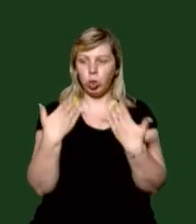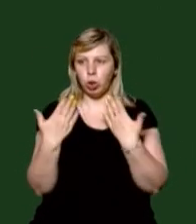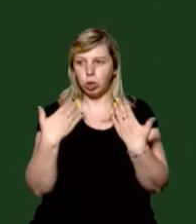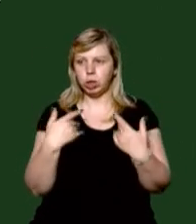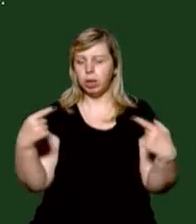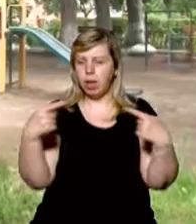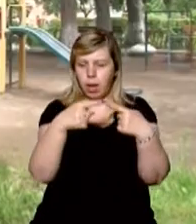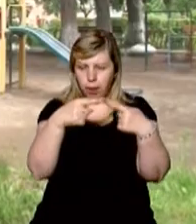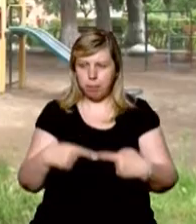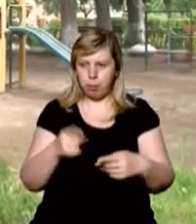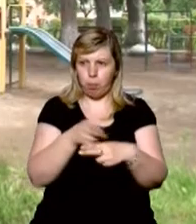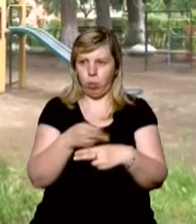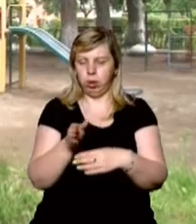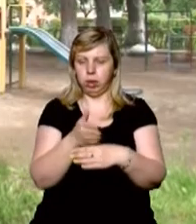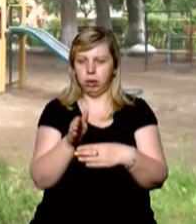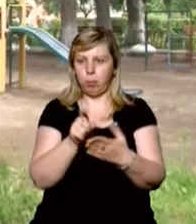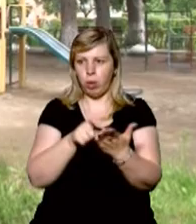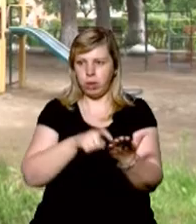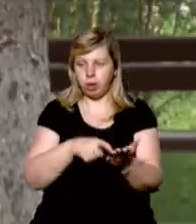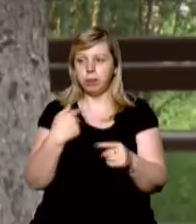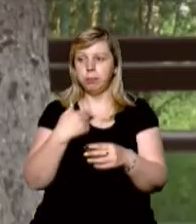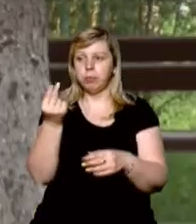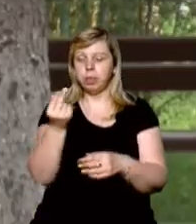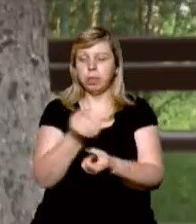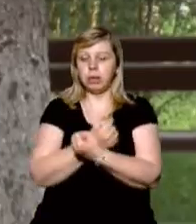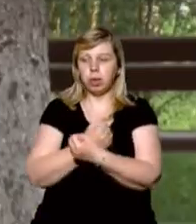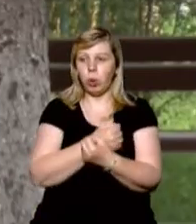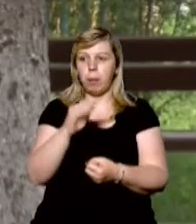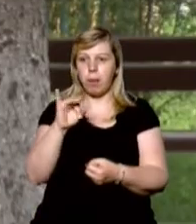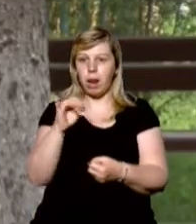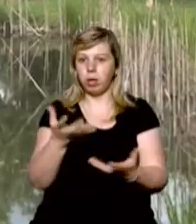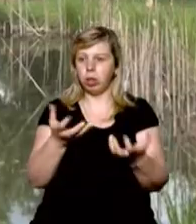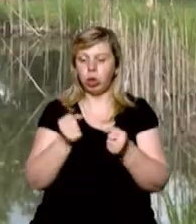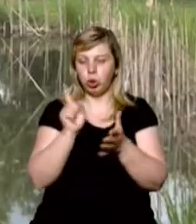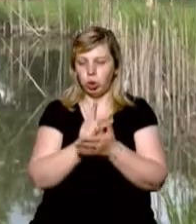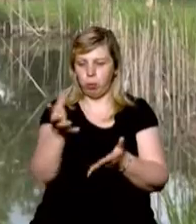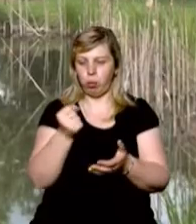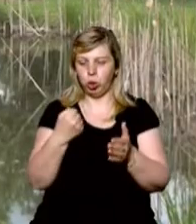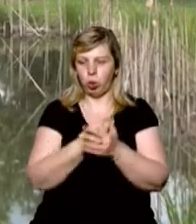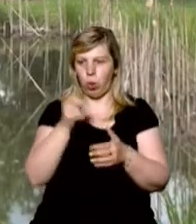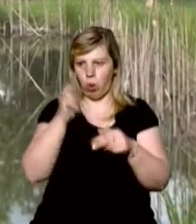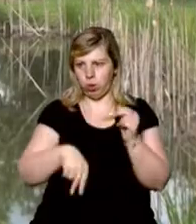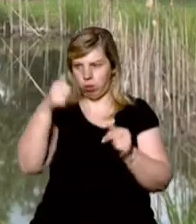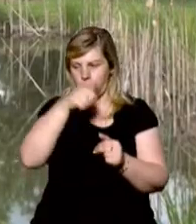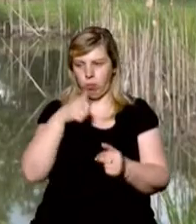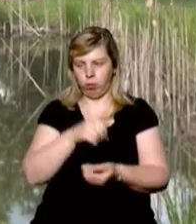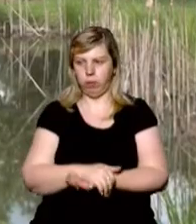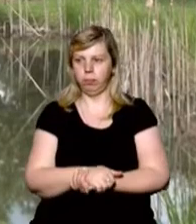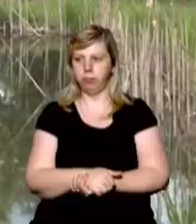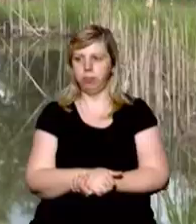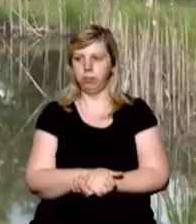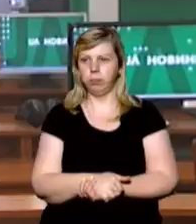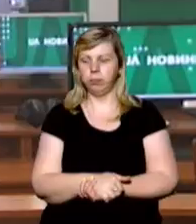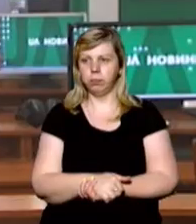рівномірно це розділити. С словами Єлизавета Біров, гроші санаторію «Малятко» мають отримати до кінця року. Оксана Ушакова, Віктор Пойда, новини на